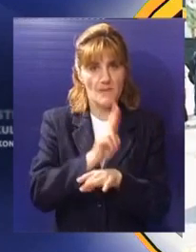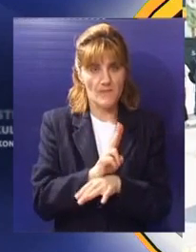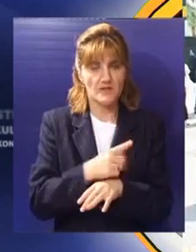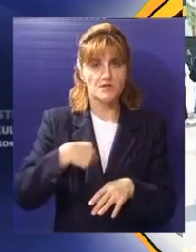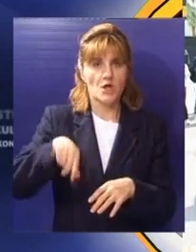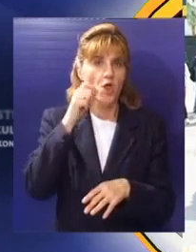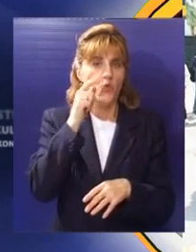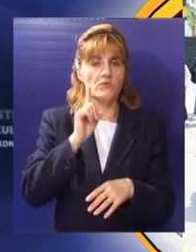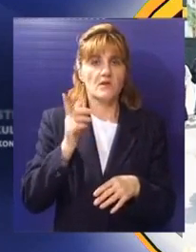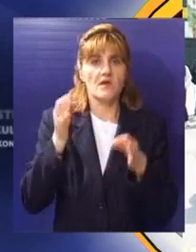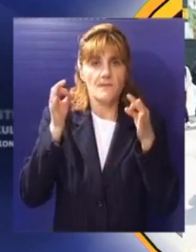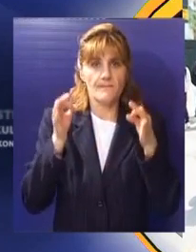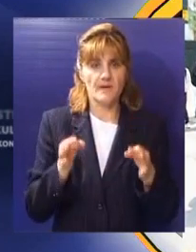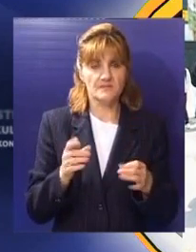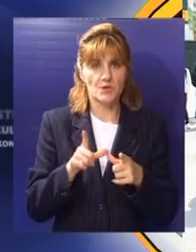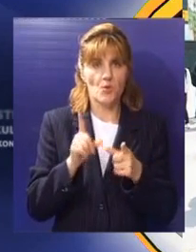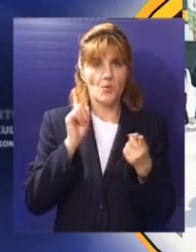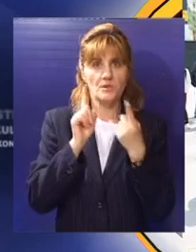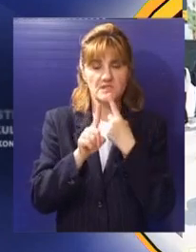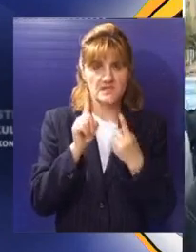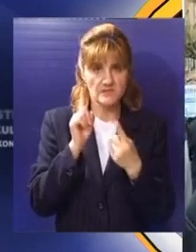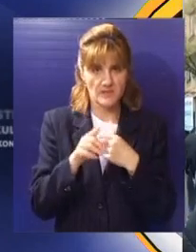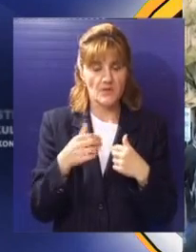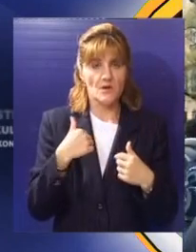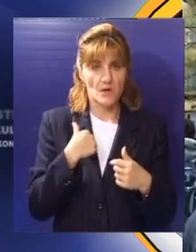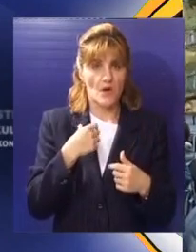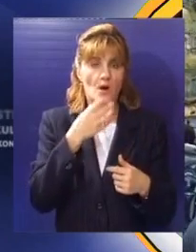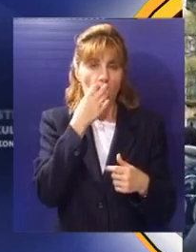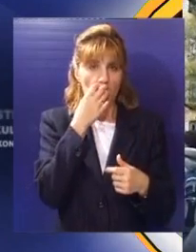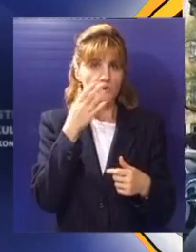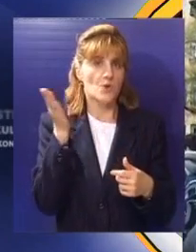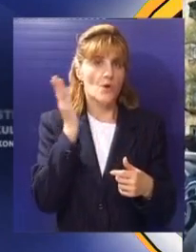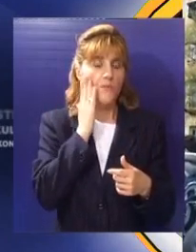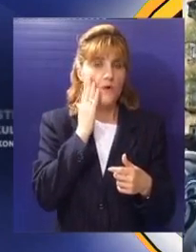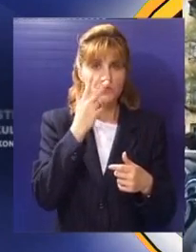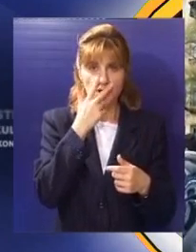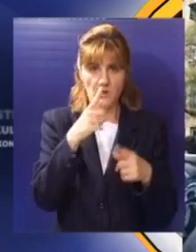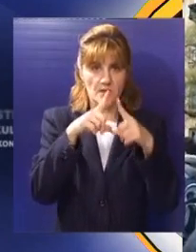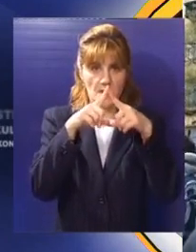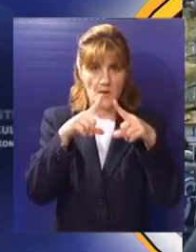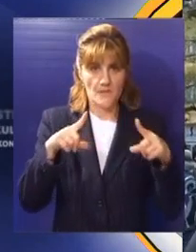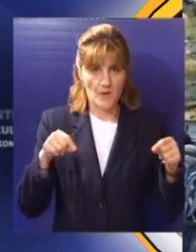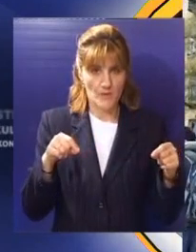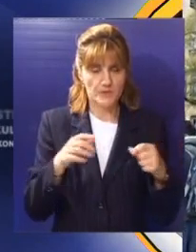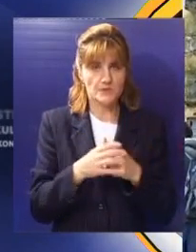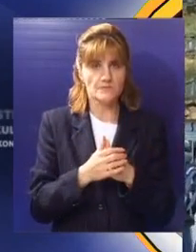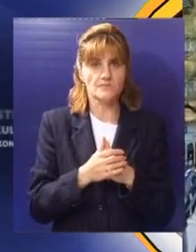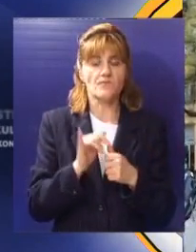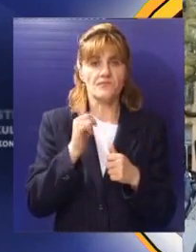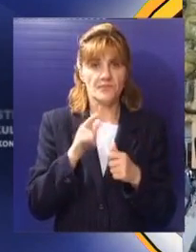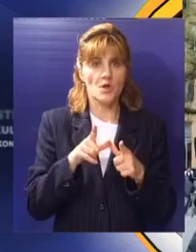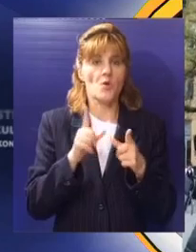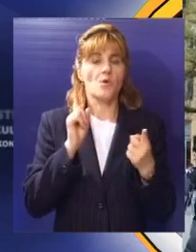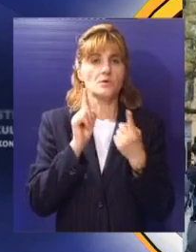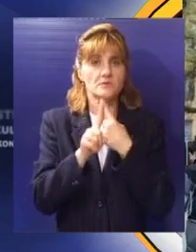da se ne osjećaju bezbedno u saobraćaju. Izuzetno se trudim da poštujemo nove propise i